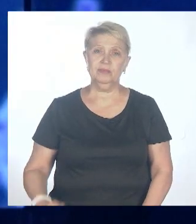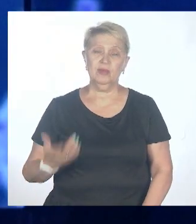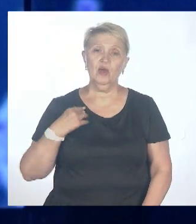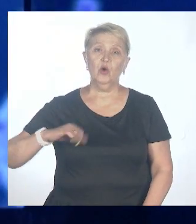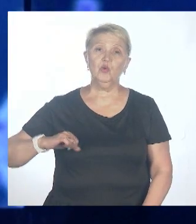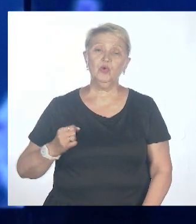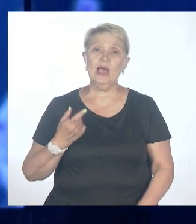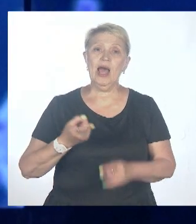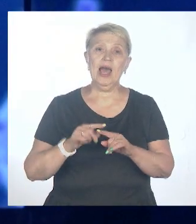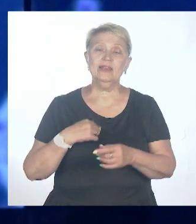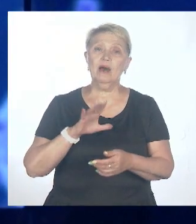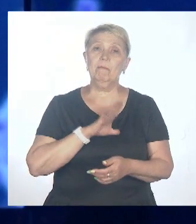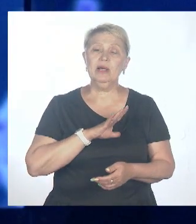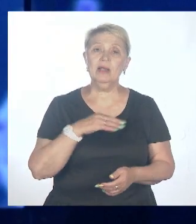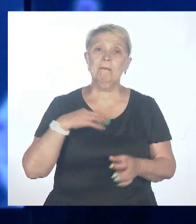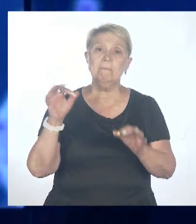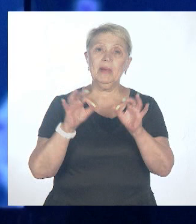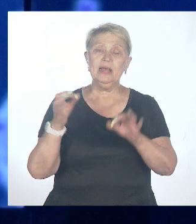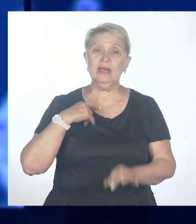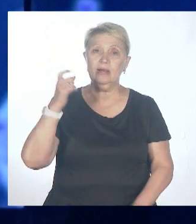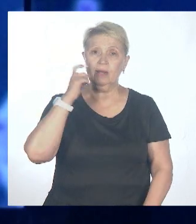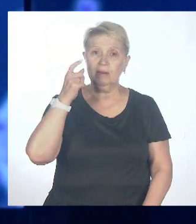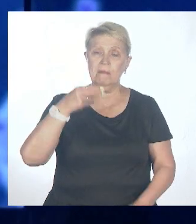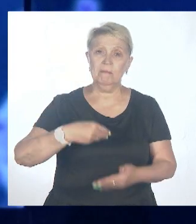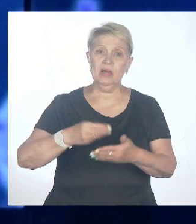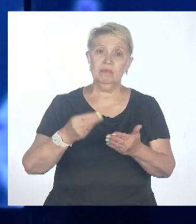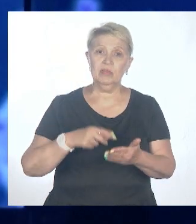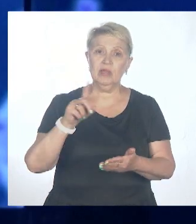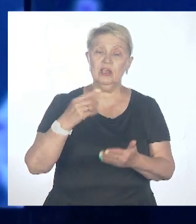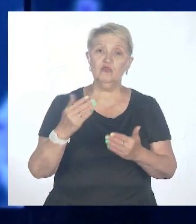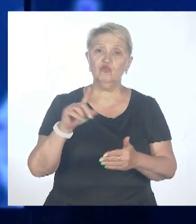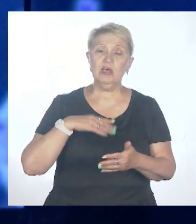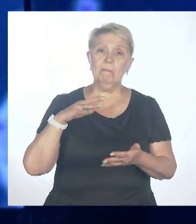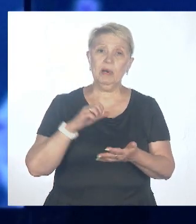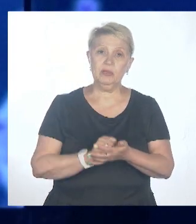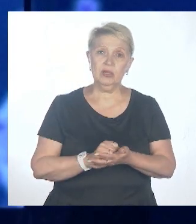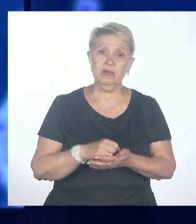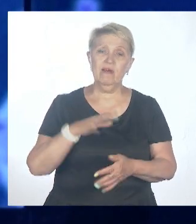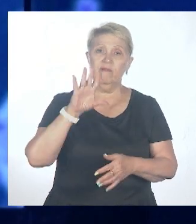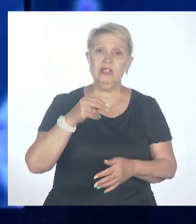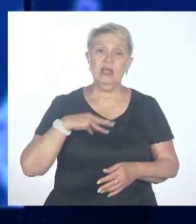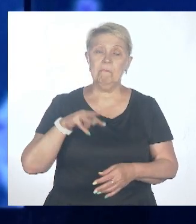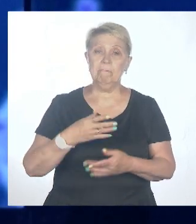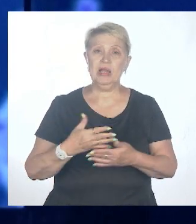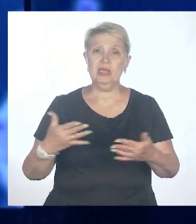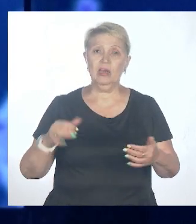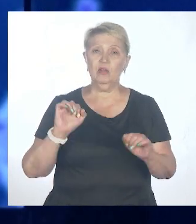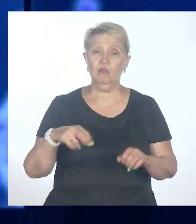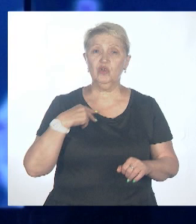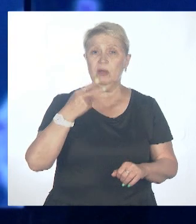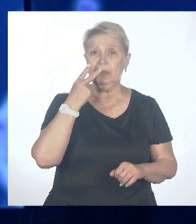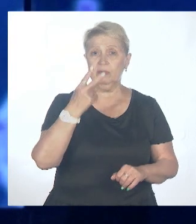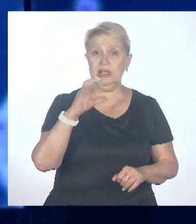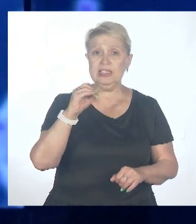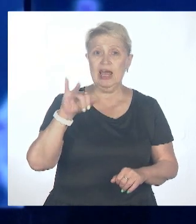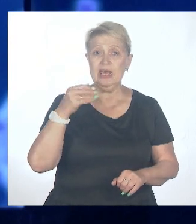проект «Смотри Хабаровск». Подписывайтесь на наш телеграм-канал, если что-то пропустили. Все материалы, этот эфир можно посмотреть на нашем сайте хабаровск.тв.ру. Меня